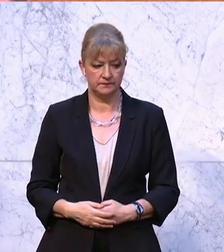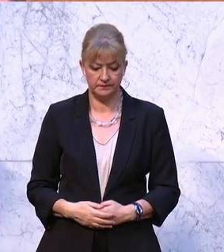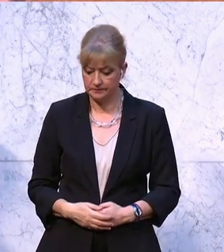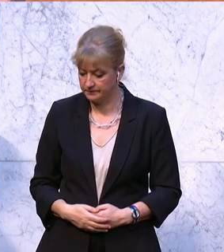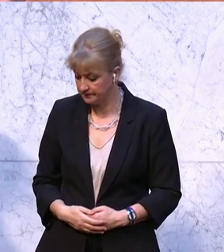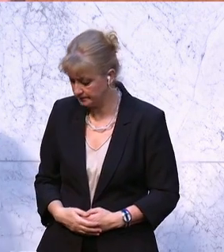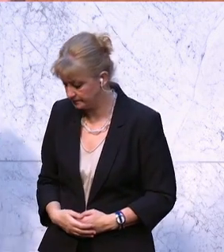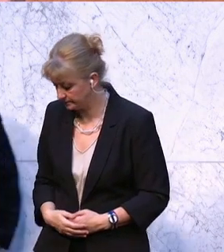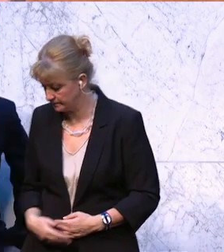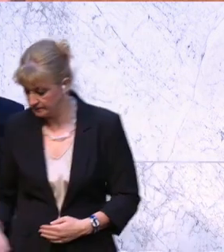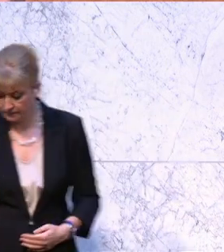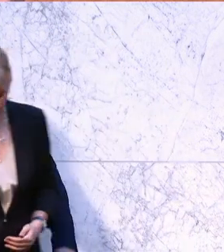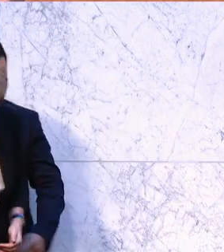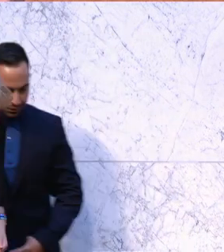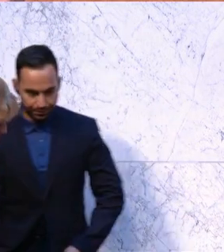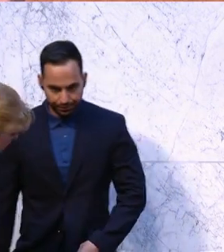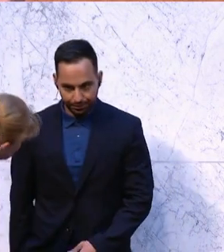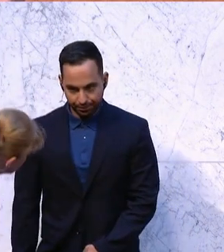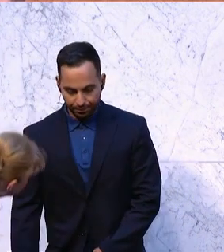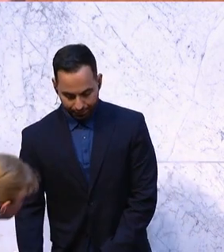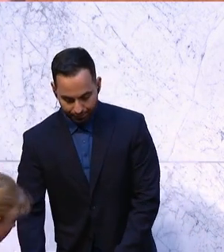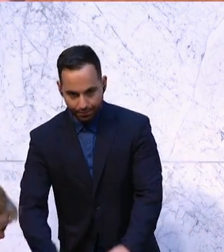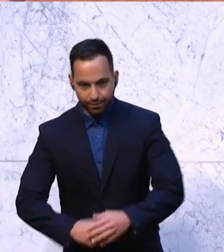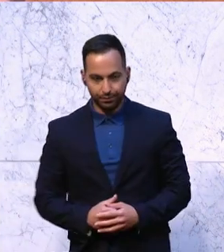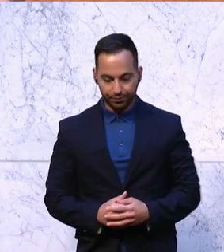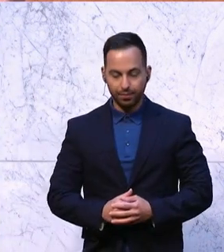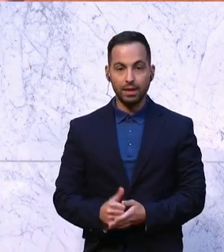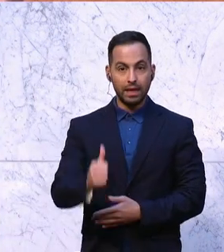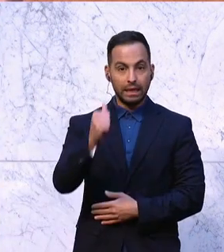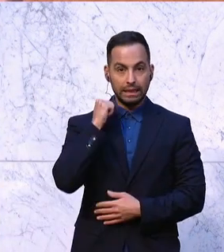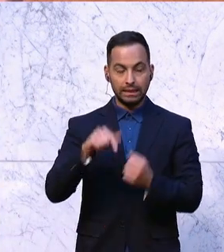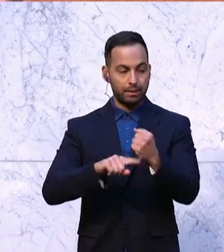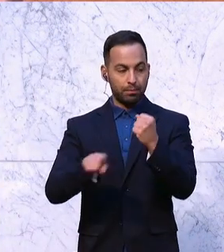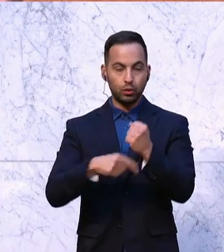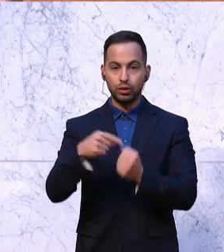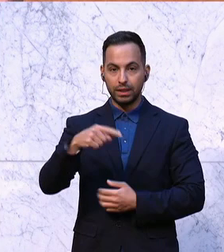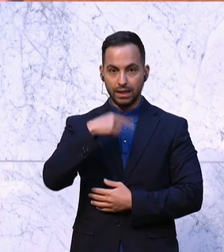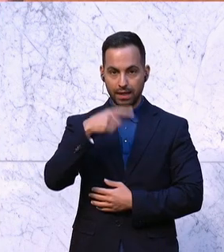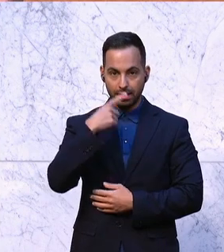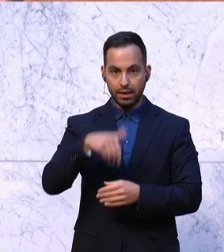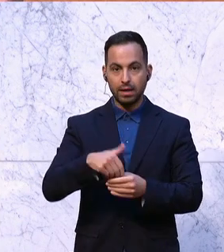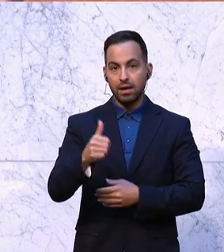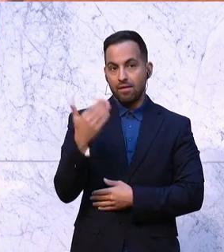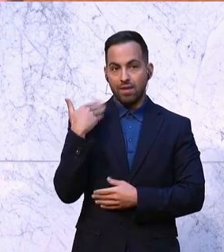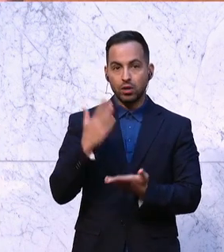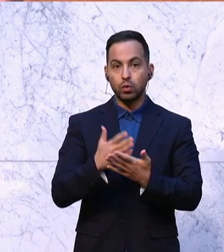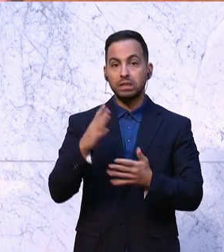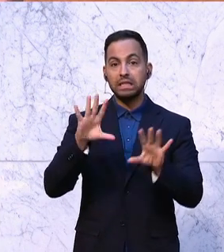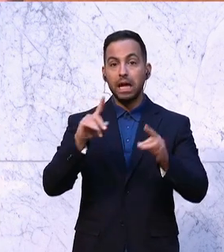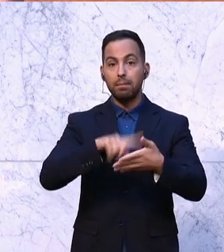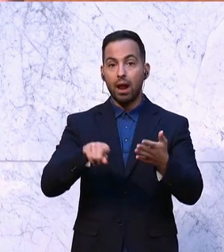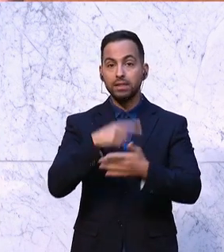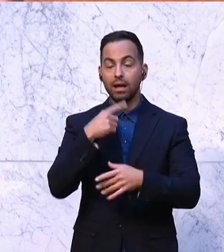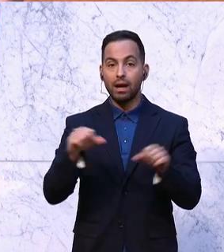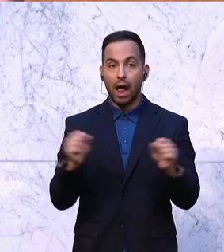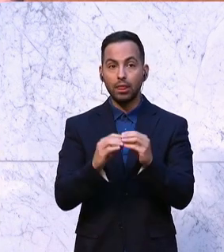In Ihrer gestrigen Budgetrede haben Sie mindestens zehnmal die angebliche Abschaffung der kalten